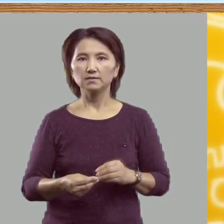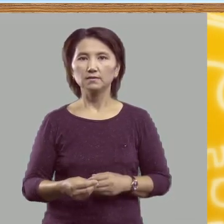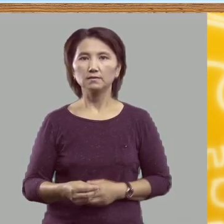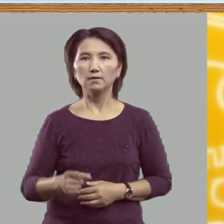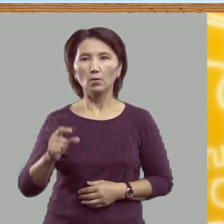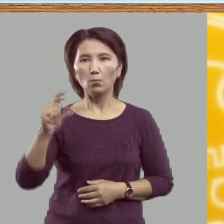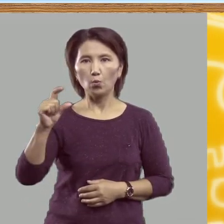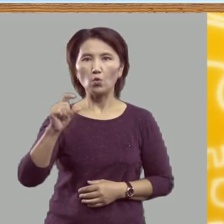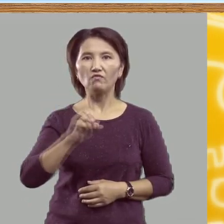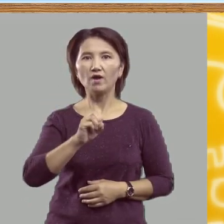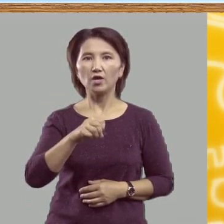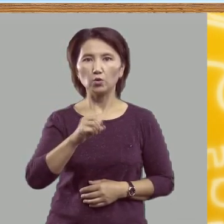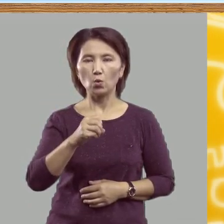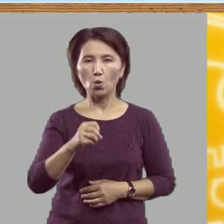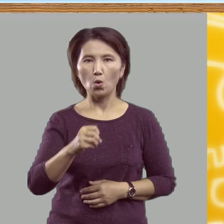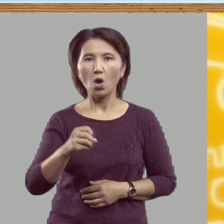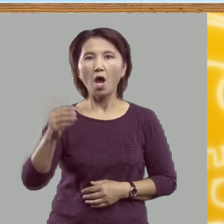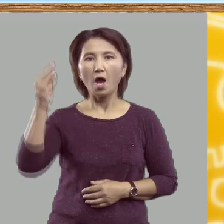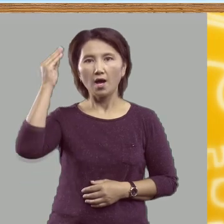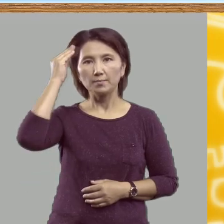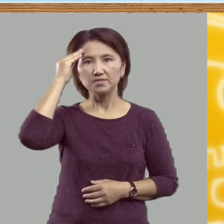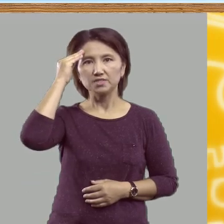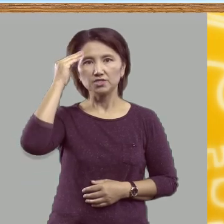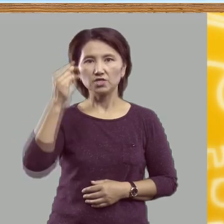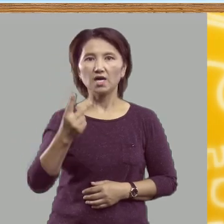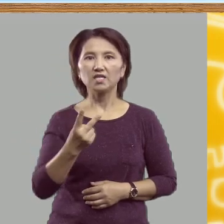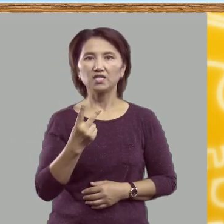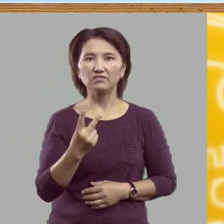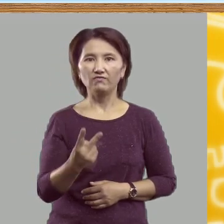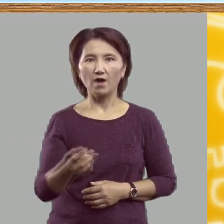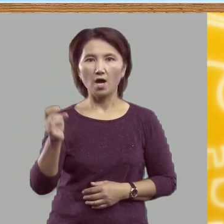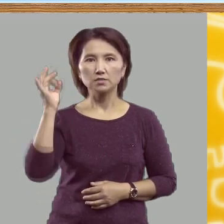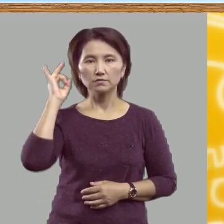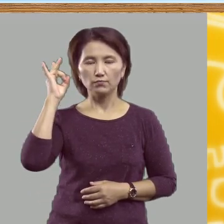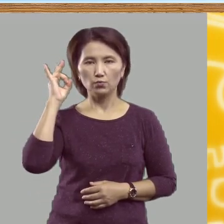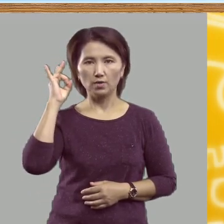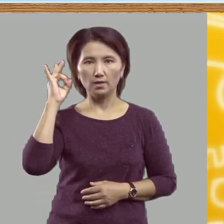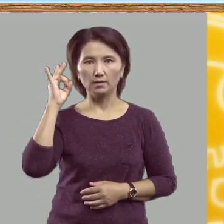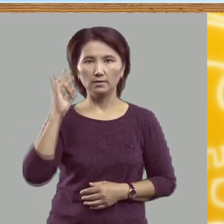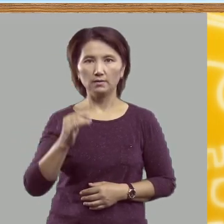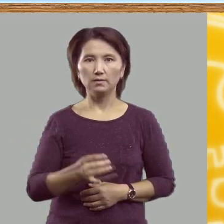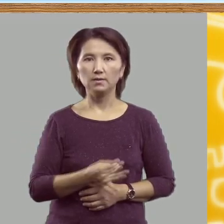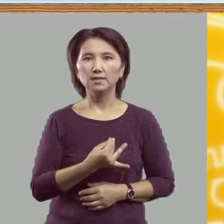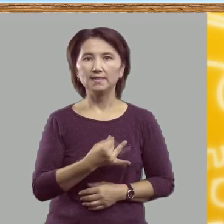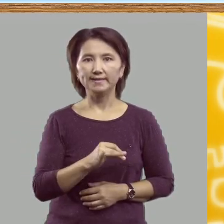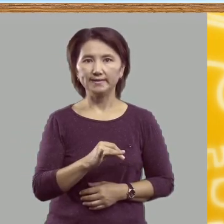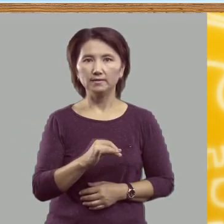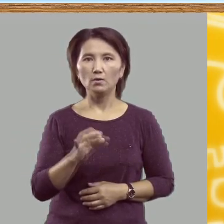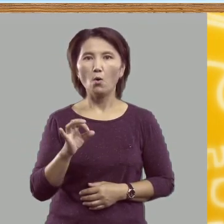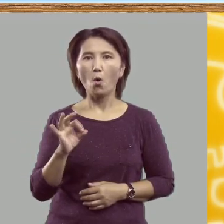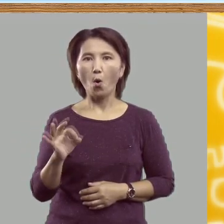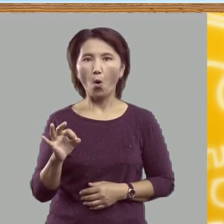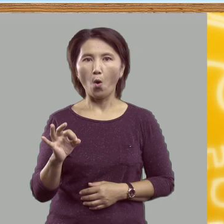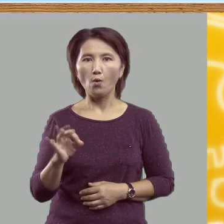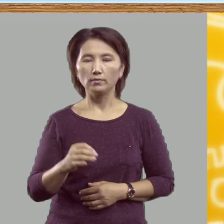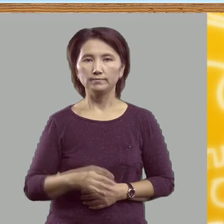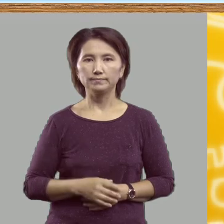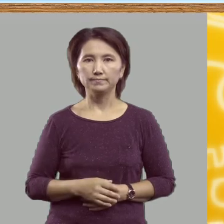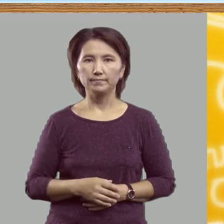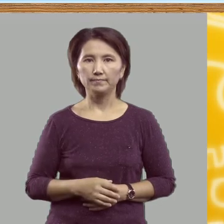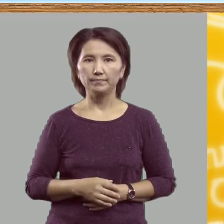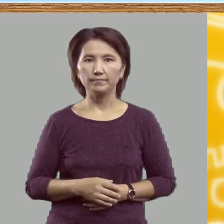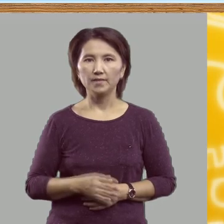Буква Ё обозначает два звука. Й, О.